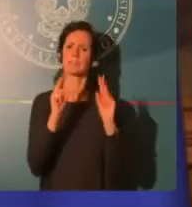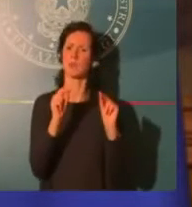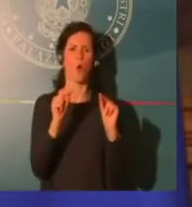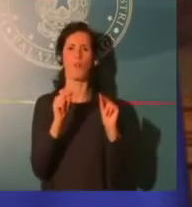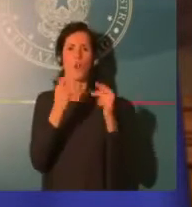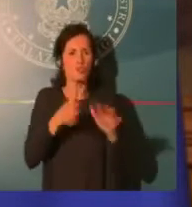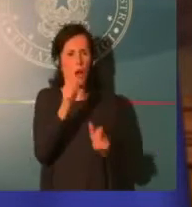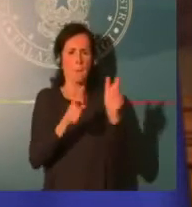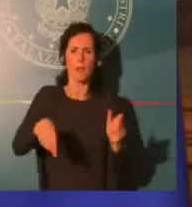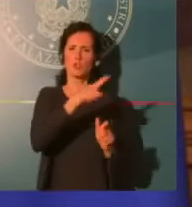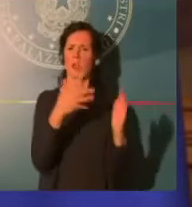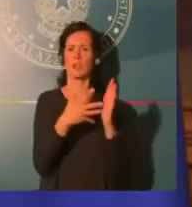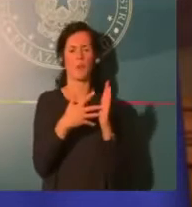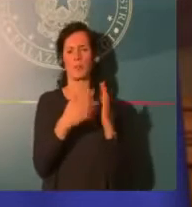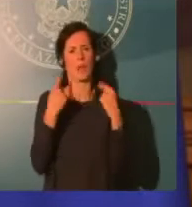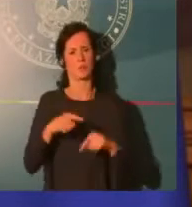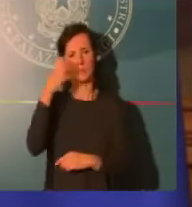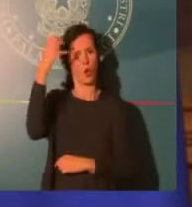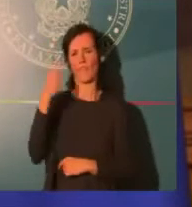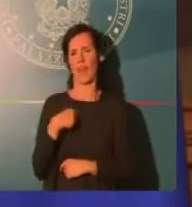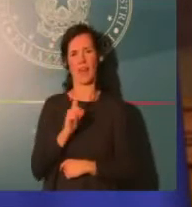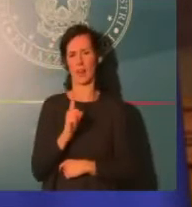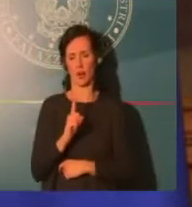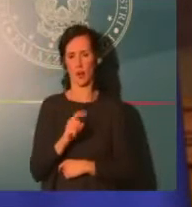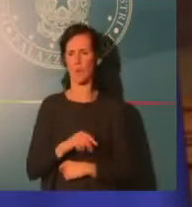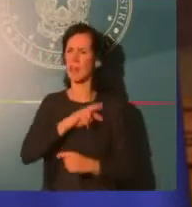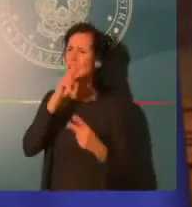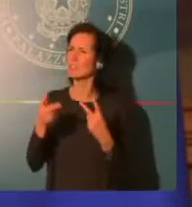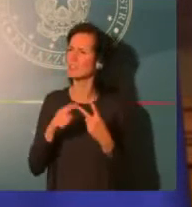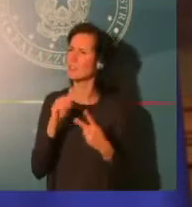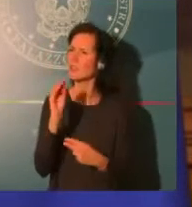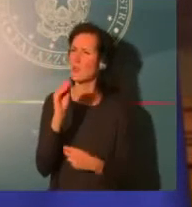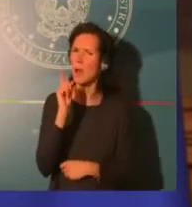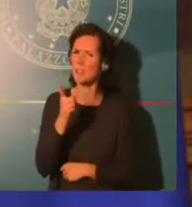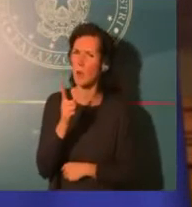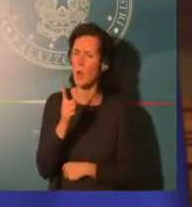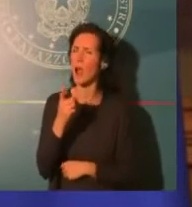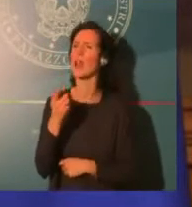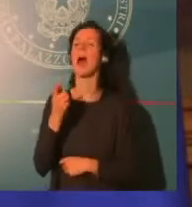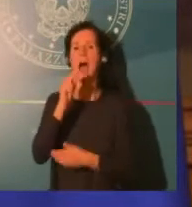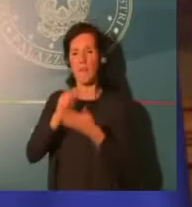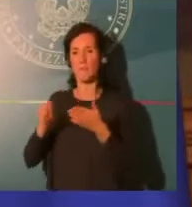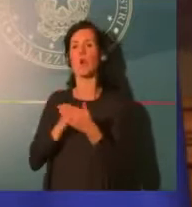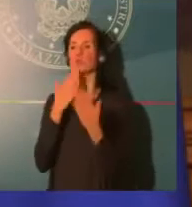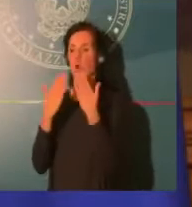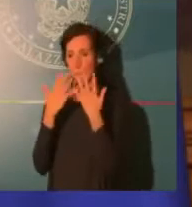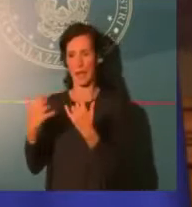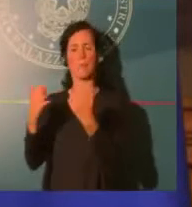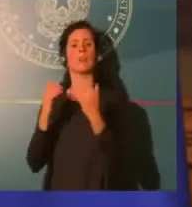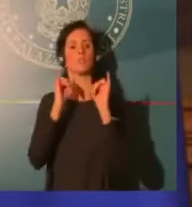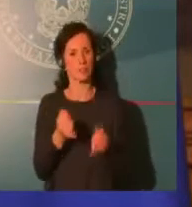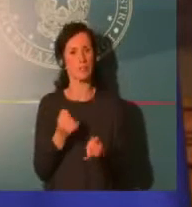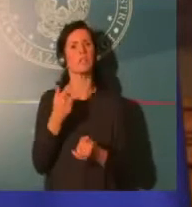io sarò in Parlamento già domani, era previsto programmato un premier time, il question